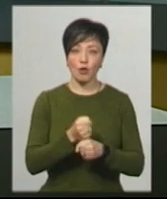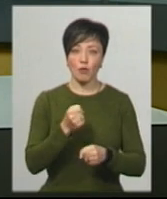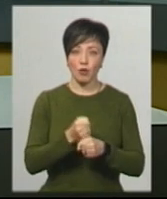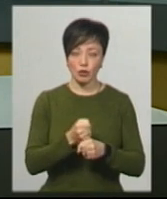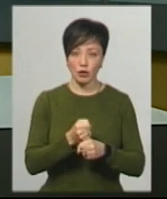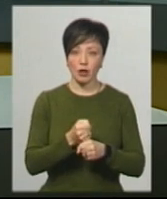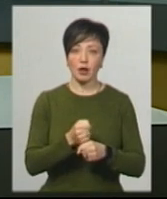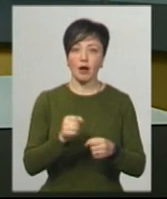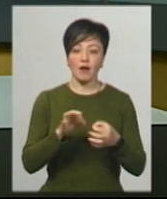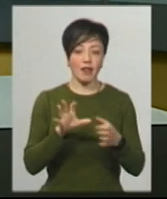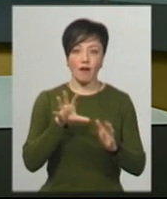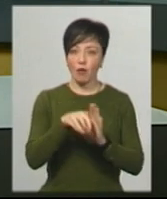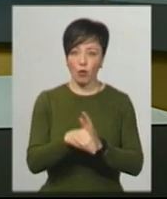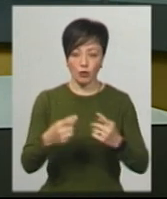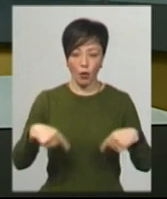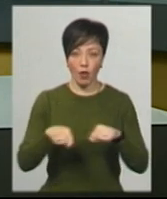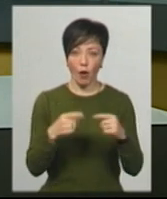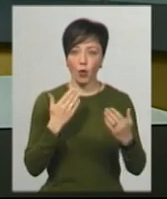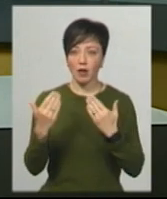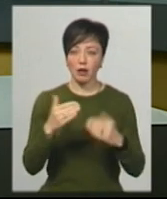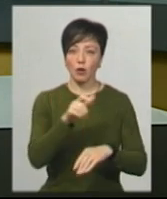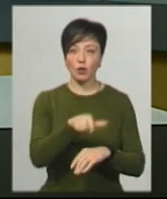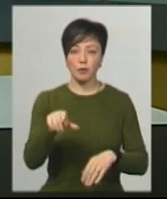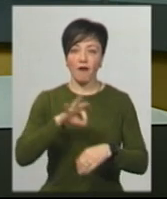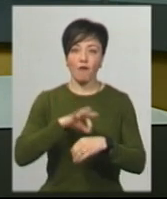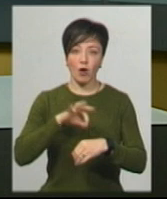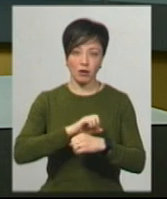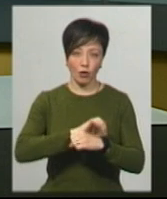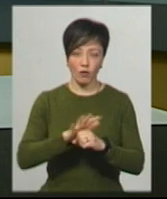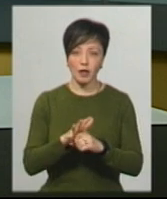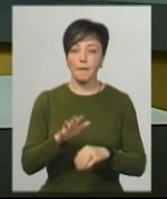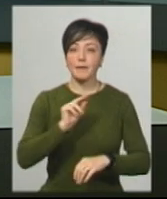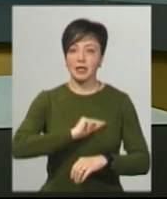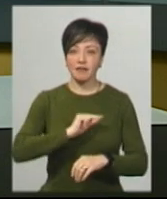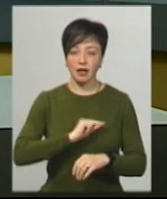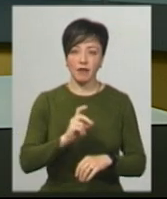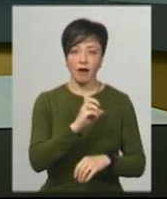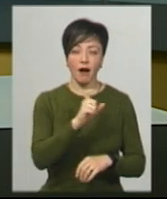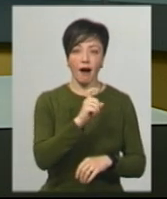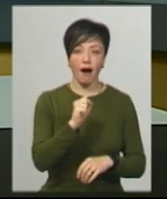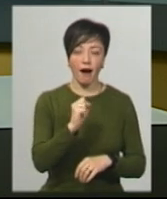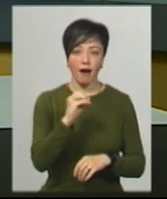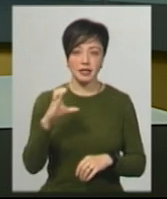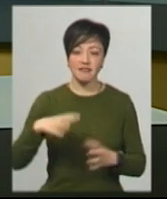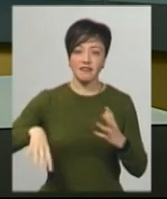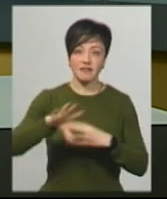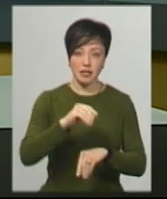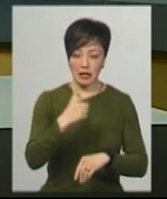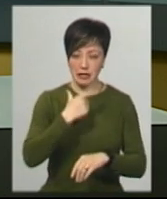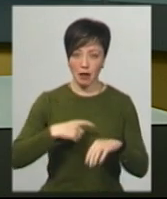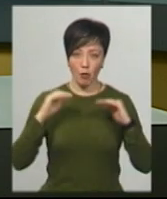реакторів, не входять до кола контактних осіб, хворих на COVID-19 працівників ХАЕС. Вони усі знаходяться на